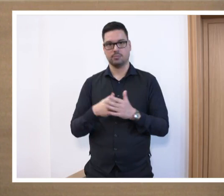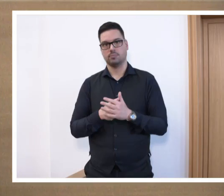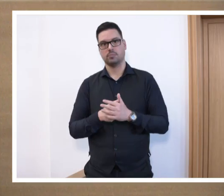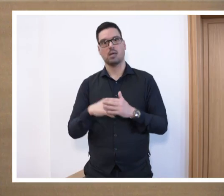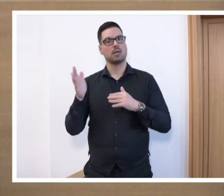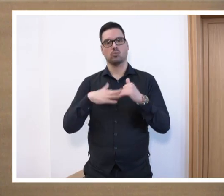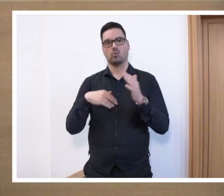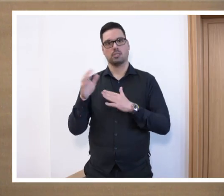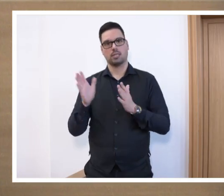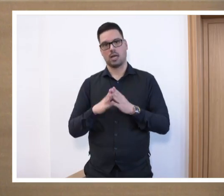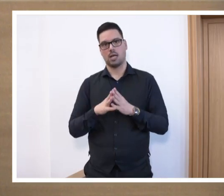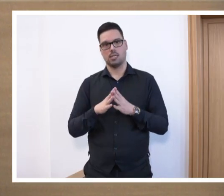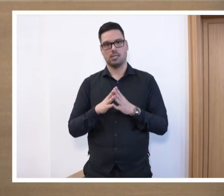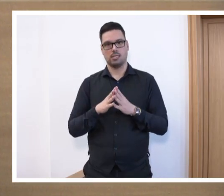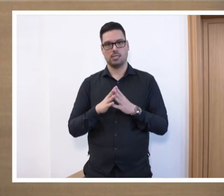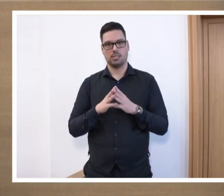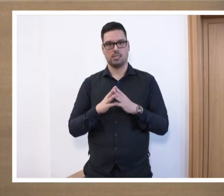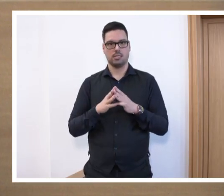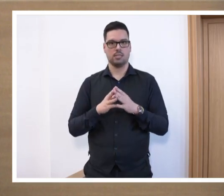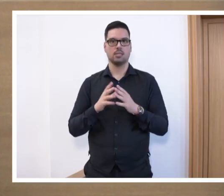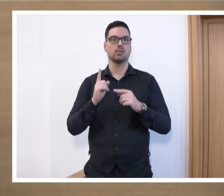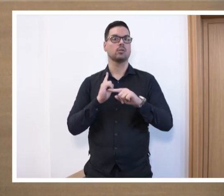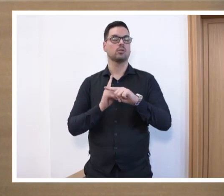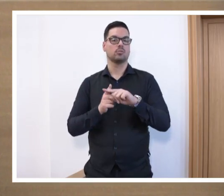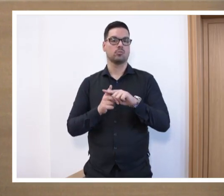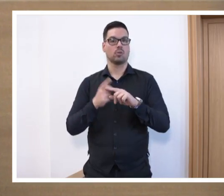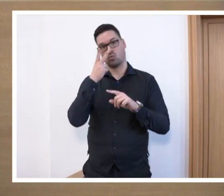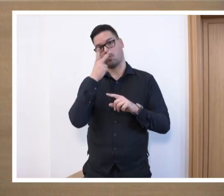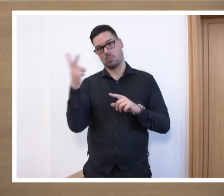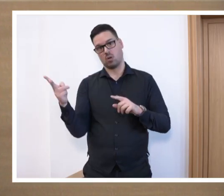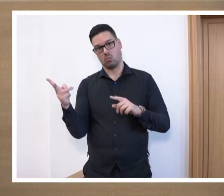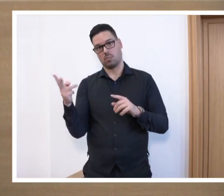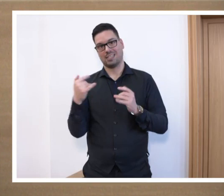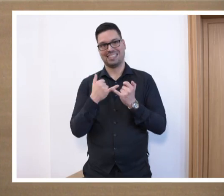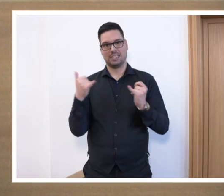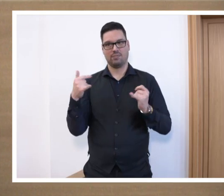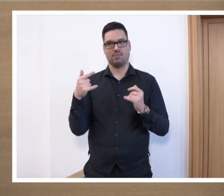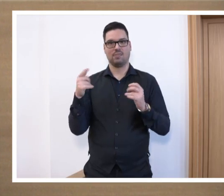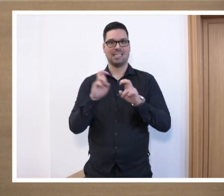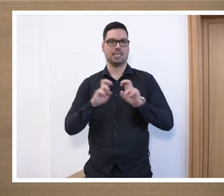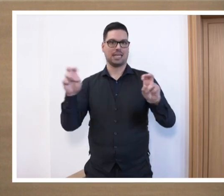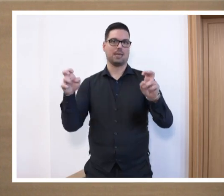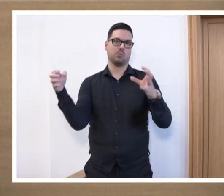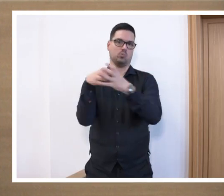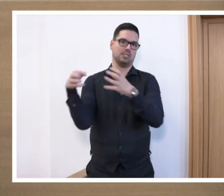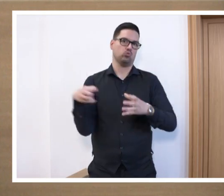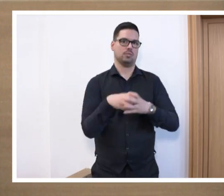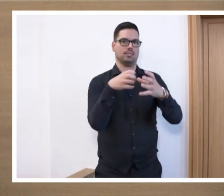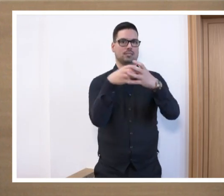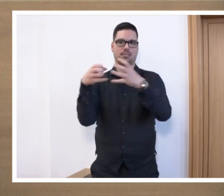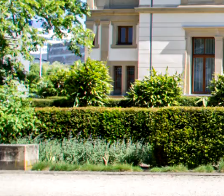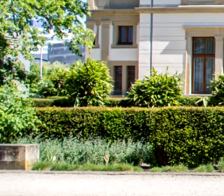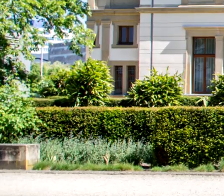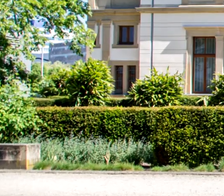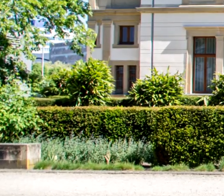werden uns enthalten, dann ist es trotzdem einstimmig. Und wir werden das aber beobachten, wie dieses Gremium zusammengestellt wird und was es dann nachher macht.